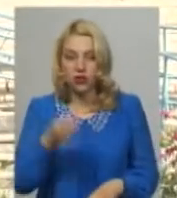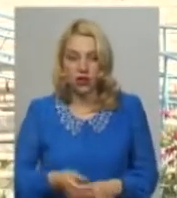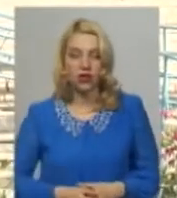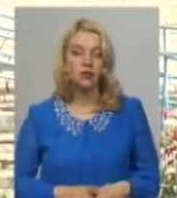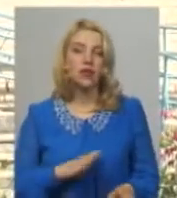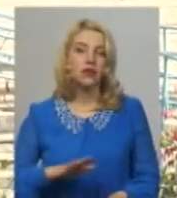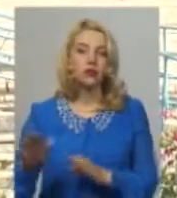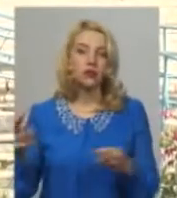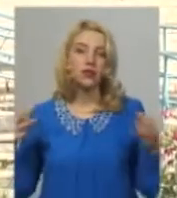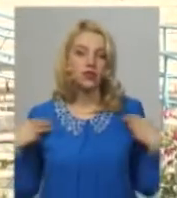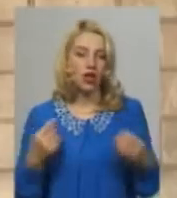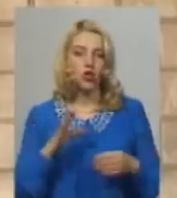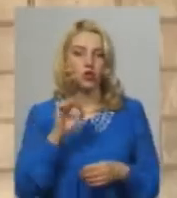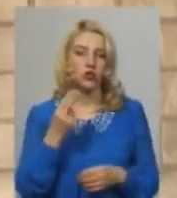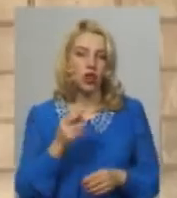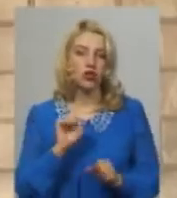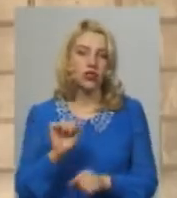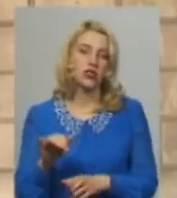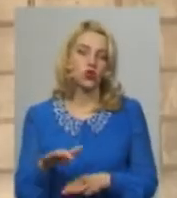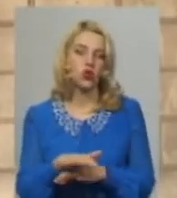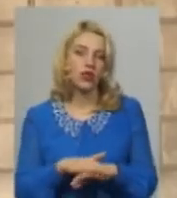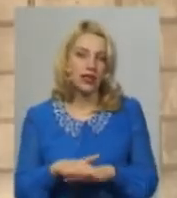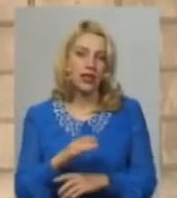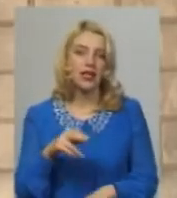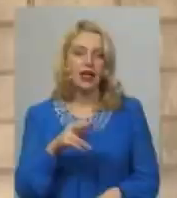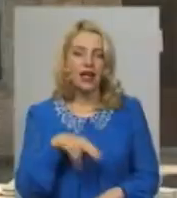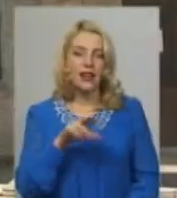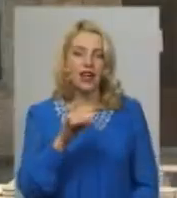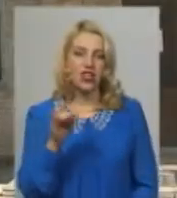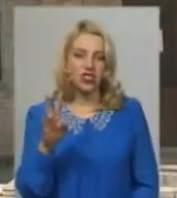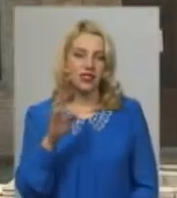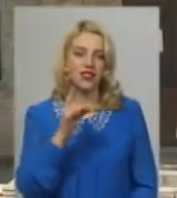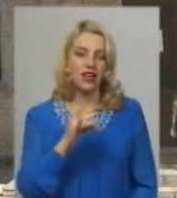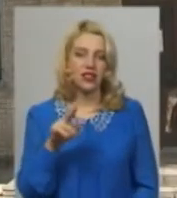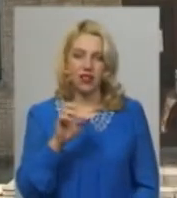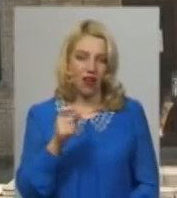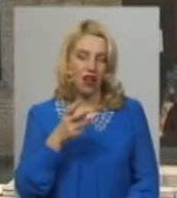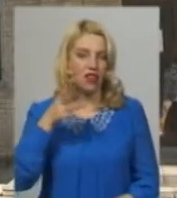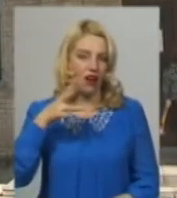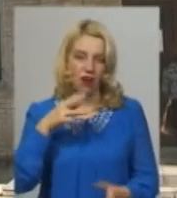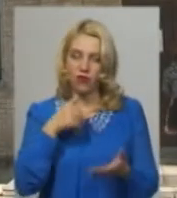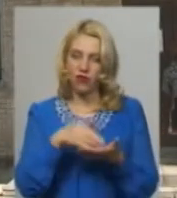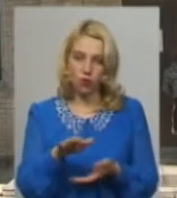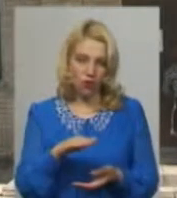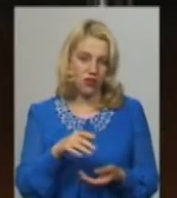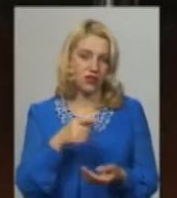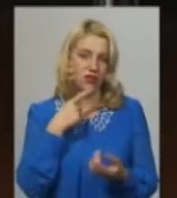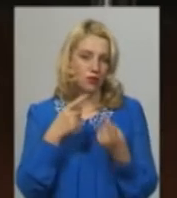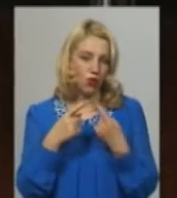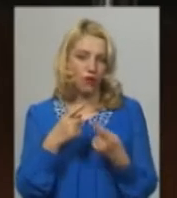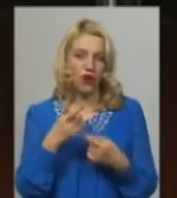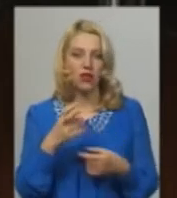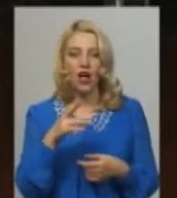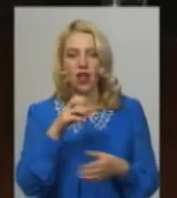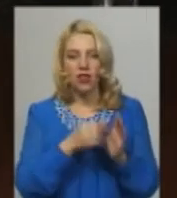начальника управління соціального захисту населення Дережнянської РДА Олена Бевзюк на камеру спілкуватися відмовилась. На камеру чиновниця каже, що на обліку